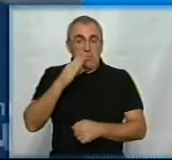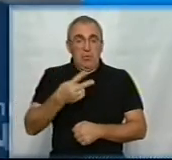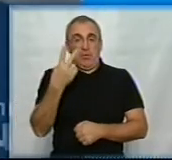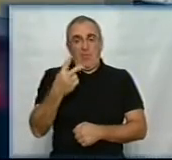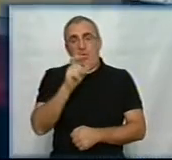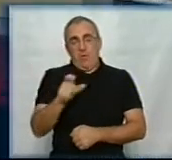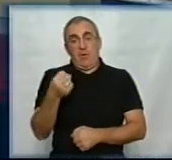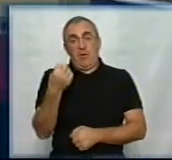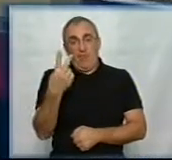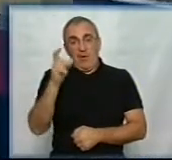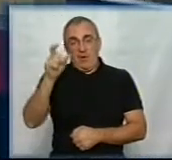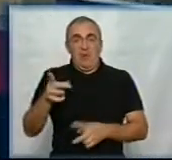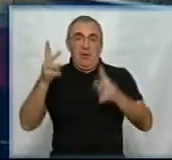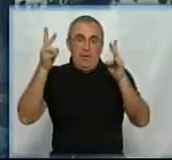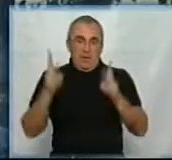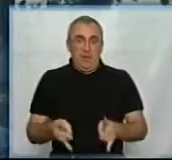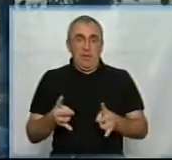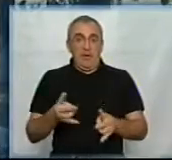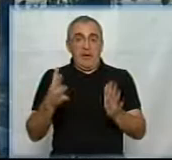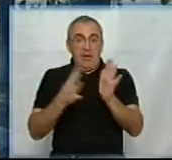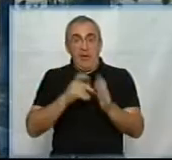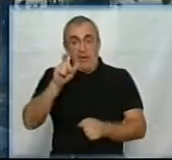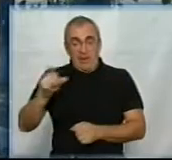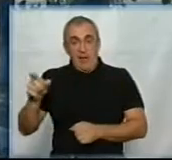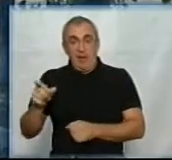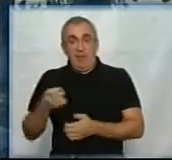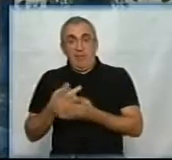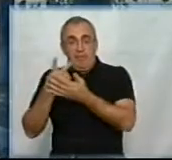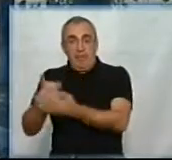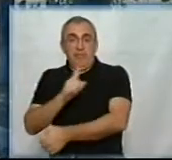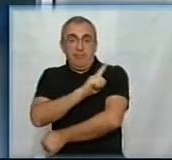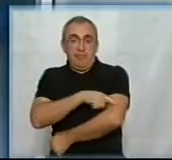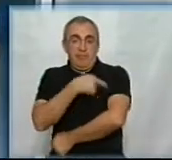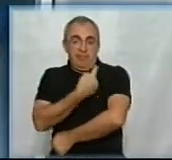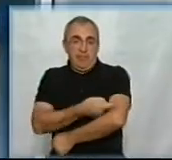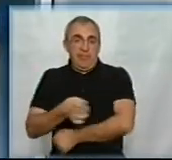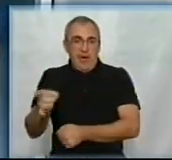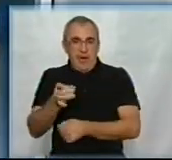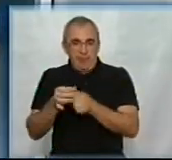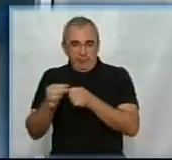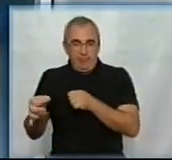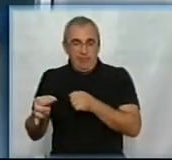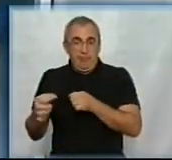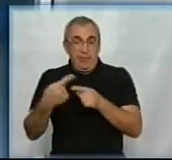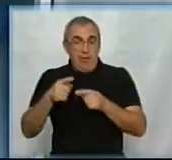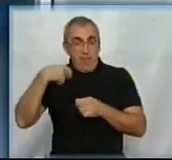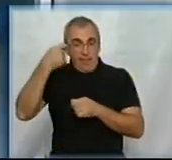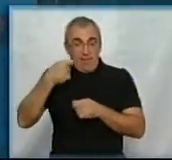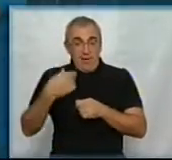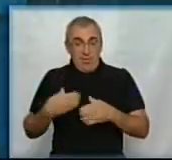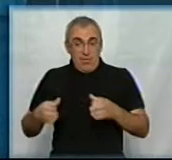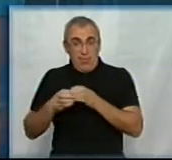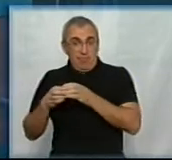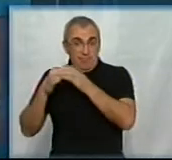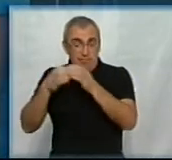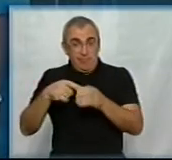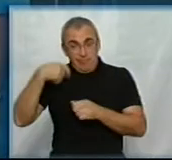людей, 12 травмувалися, 9 травмованих привезли в Благовіщинську центральну районну лікарню. На цьому відео, яке наша знімальна